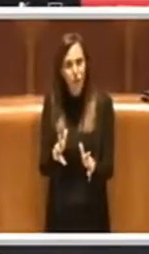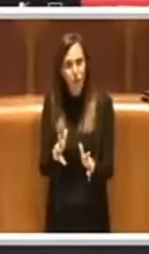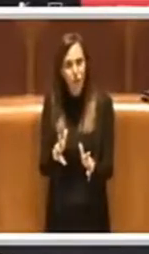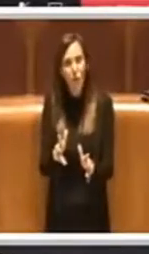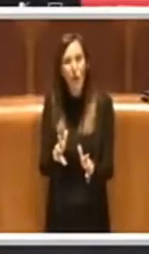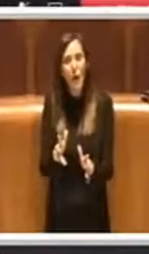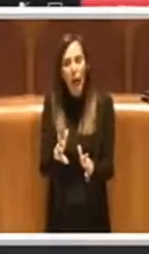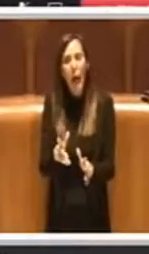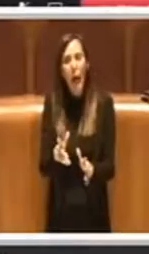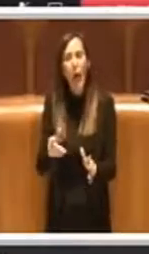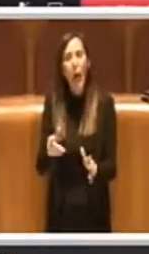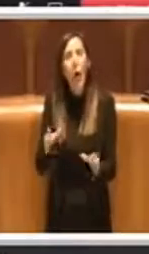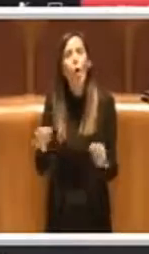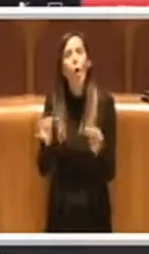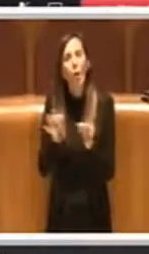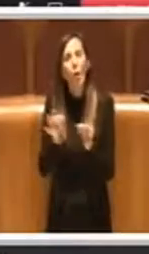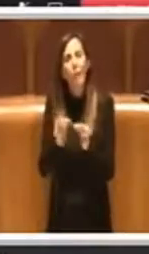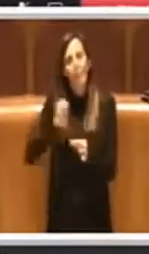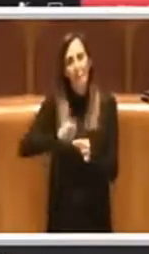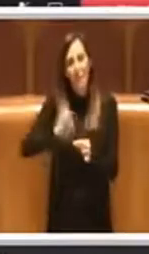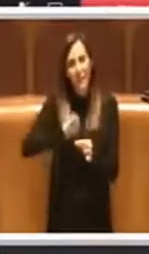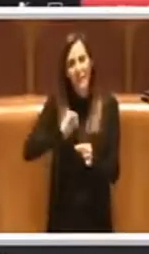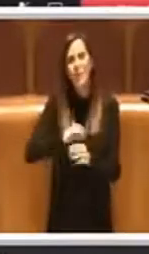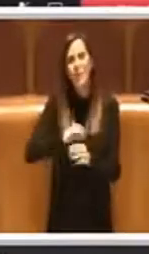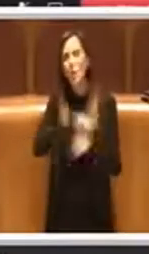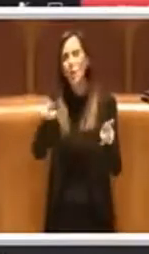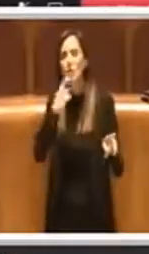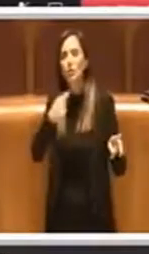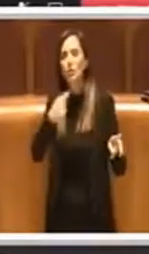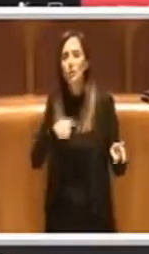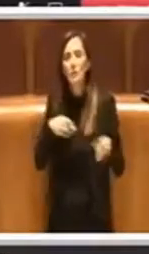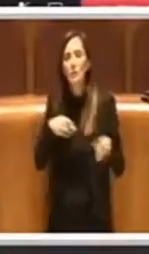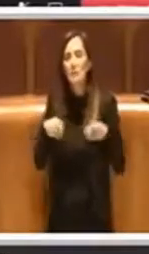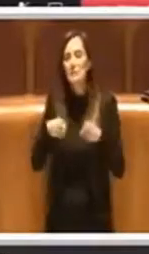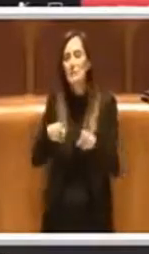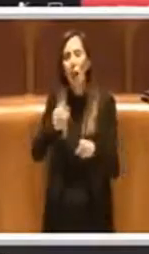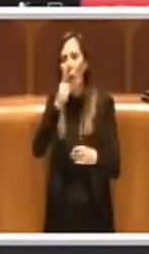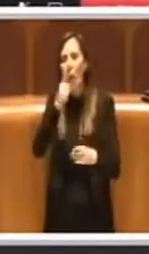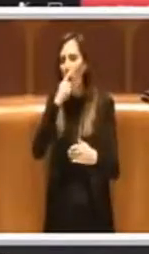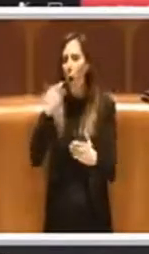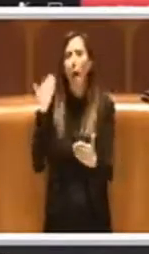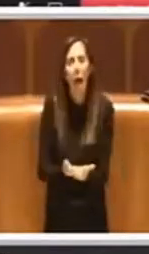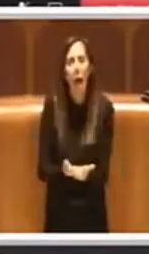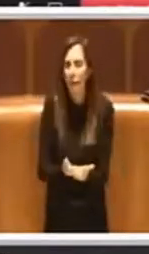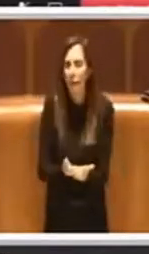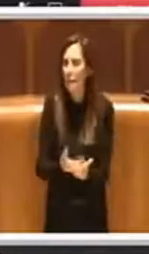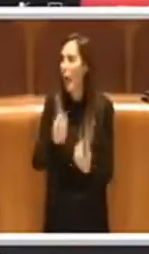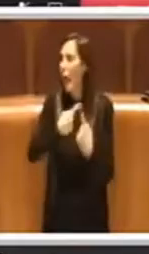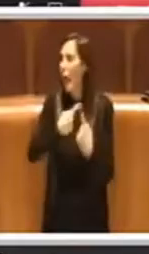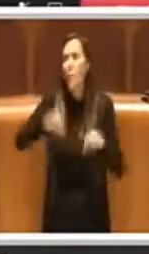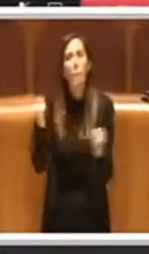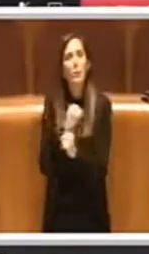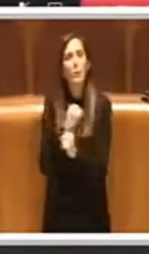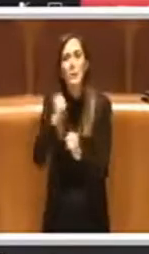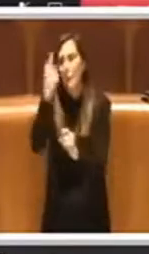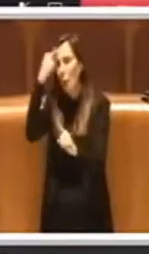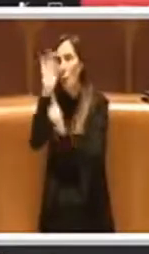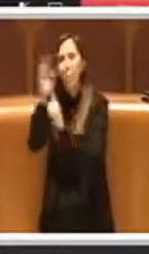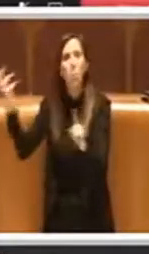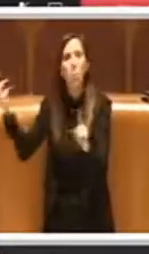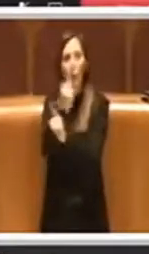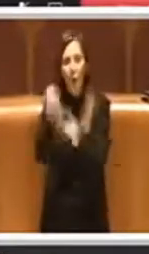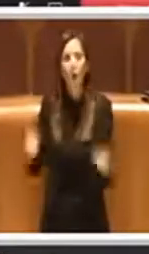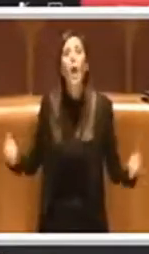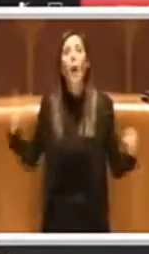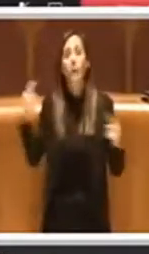del concordato preventivo in continuità, tutti ci dicevano che quella era una strada non percorribile, che noi l'avremmo mai fatta e invece ha avuto il